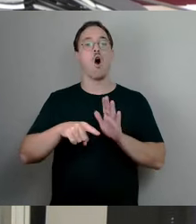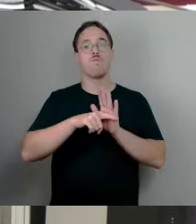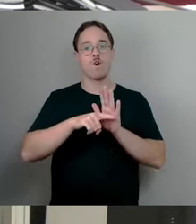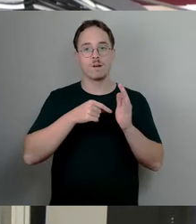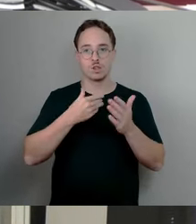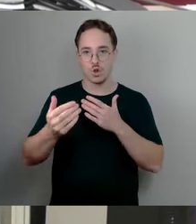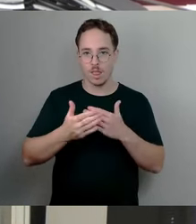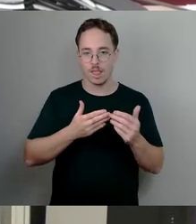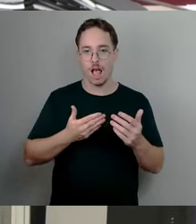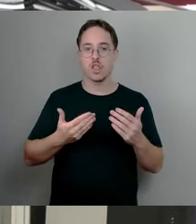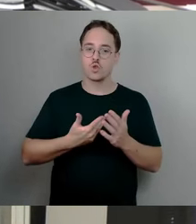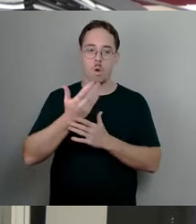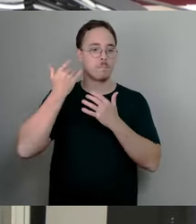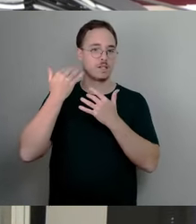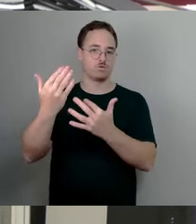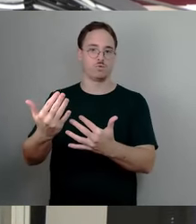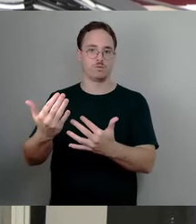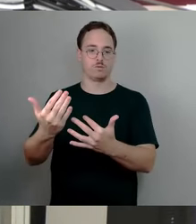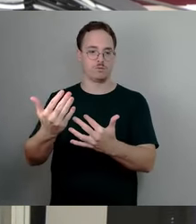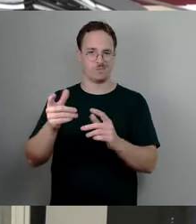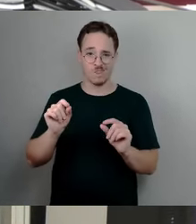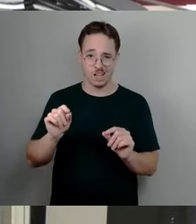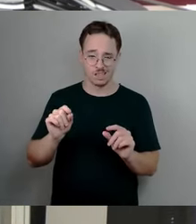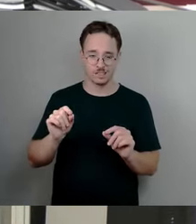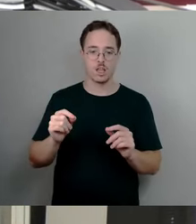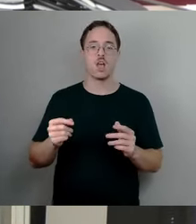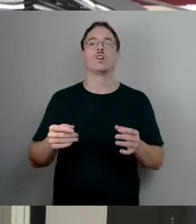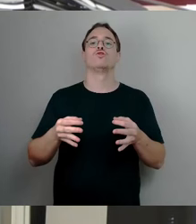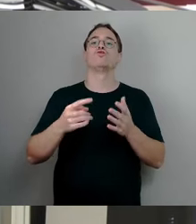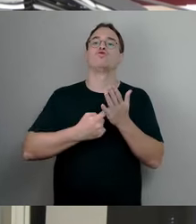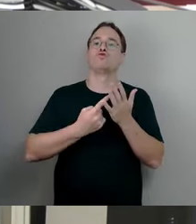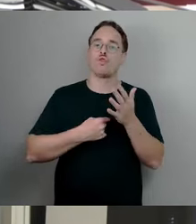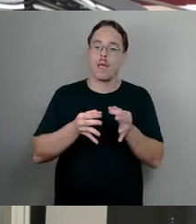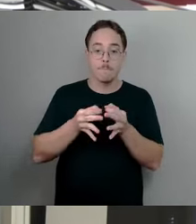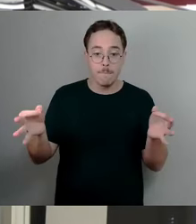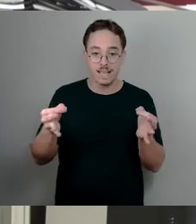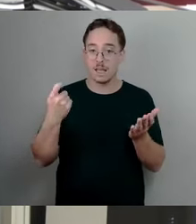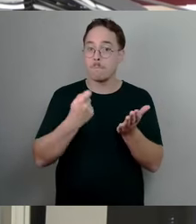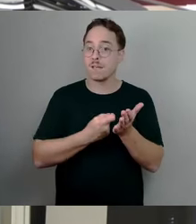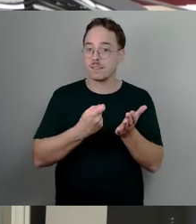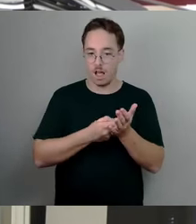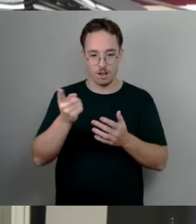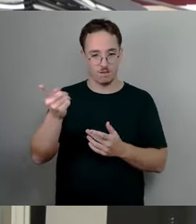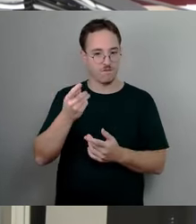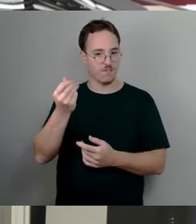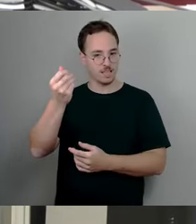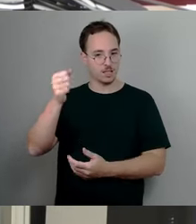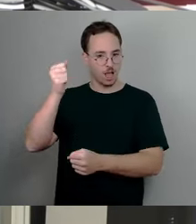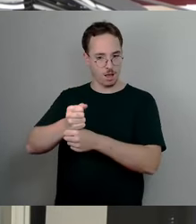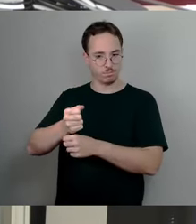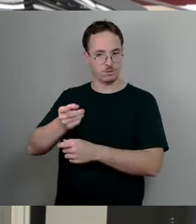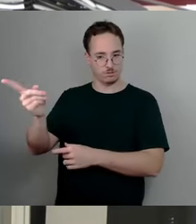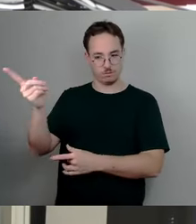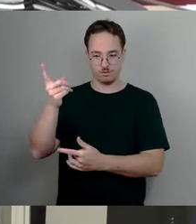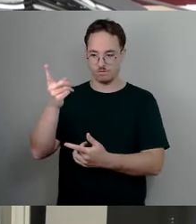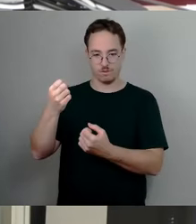als die Multiplikation des Steuermessbetrages, den legt das Finanzamt fest. Jeder Bürger, der